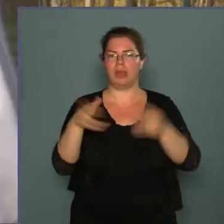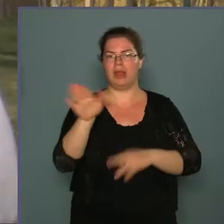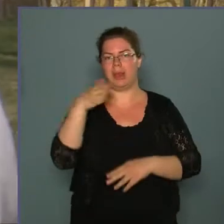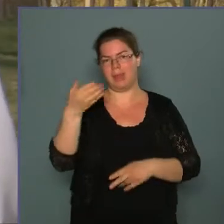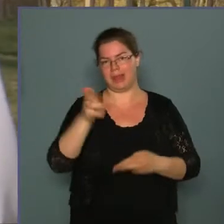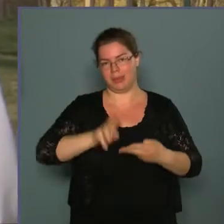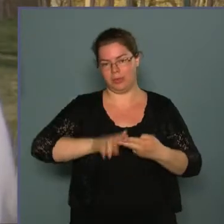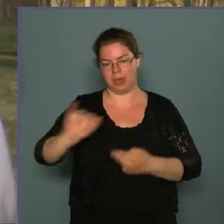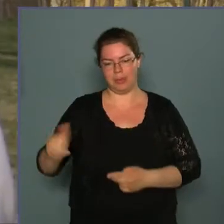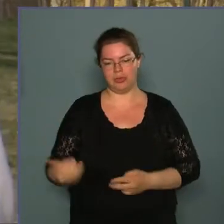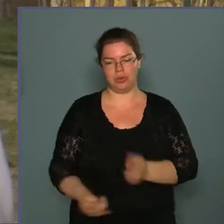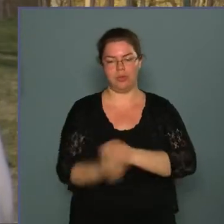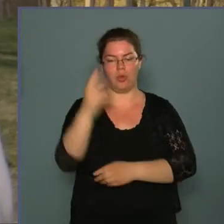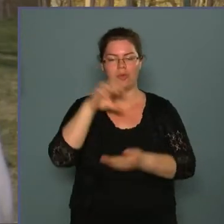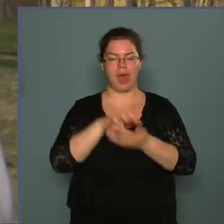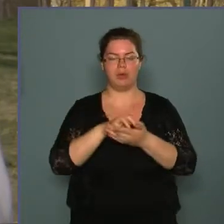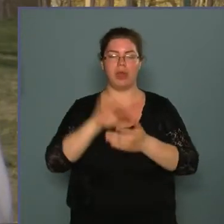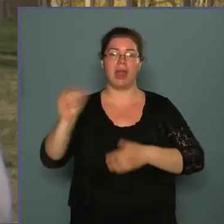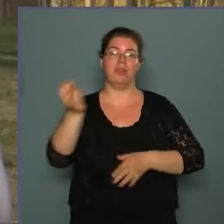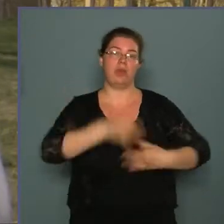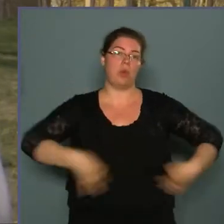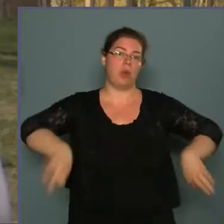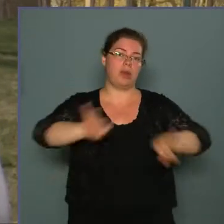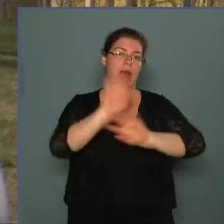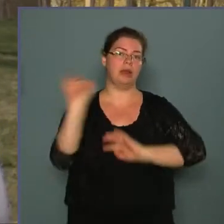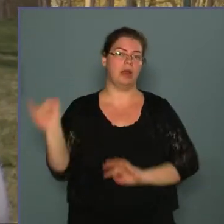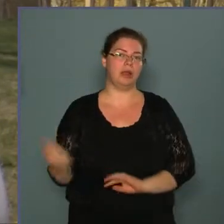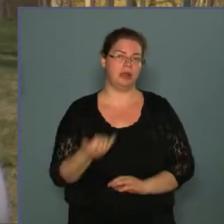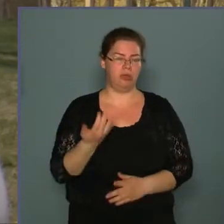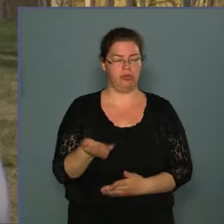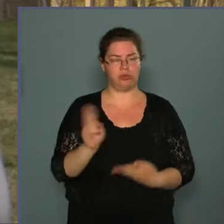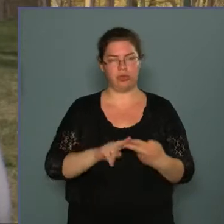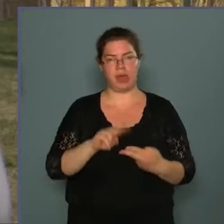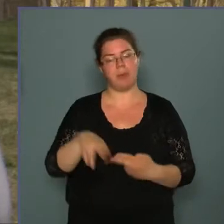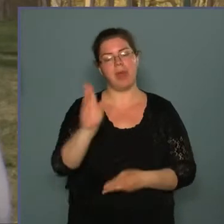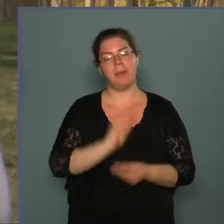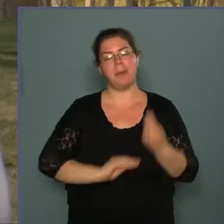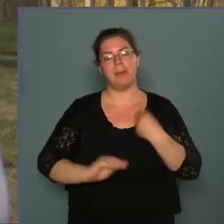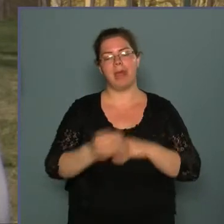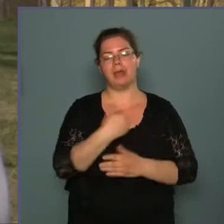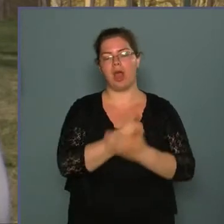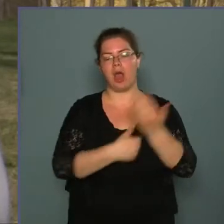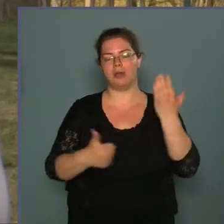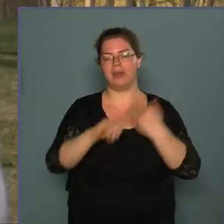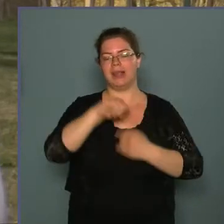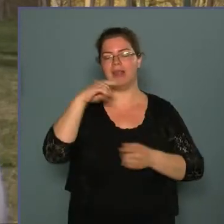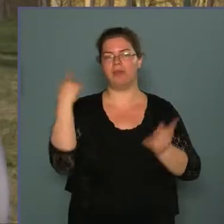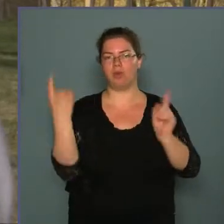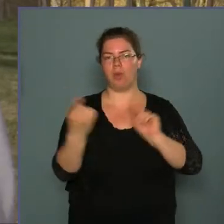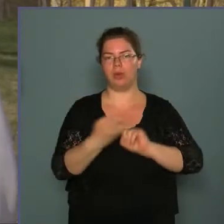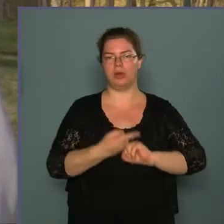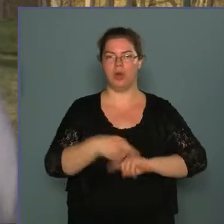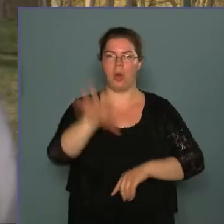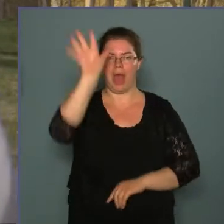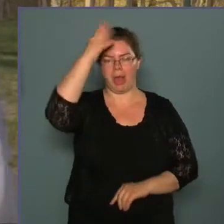ünnep is, a fővárosnak és az országnak is ünnepe, hiszen a 60. évforduló